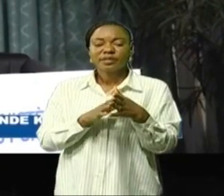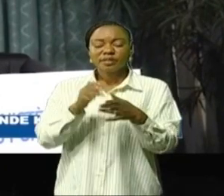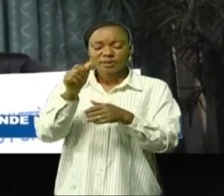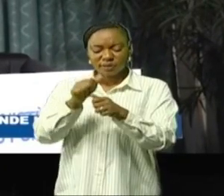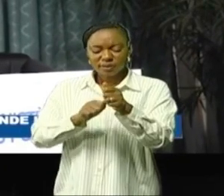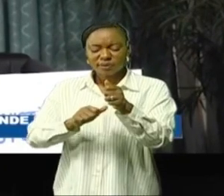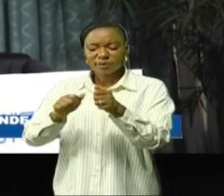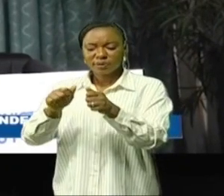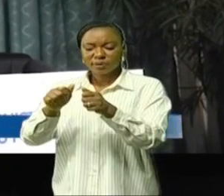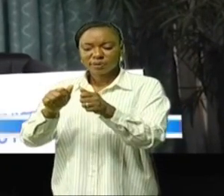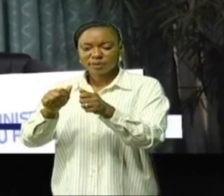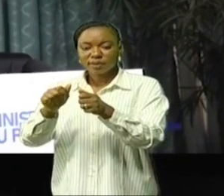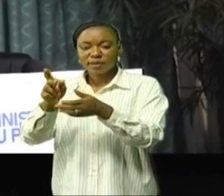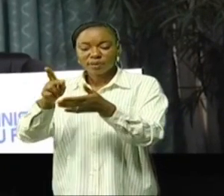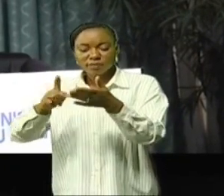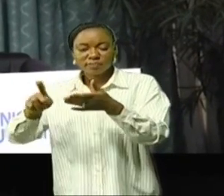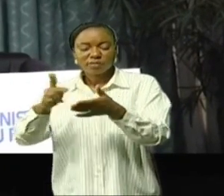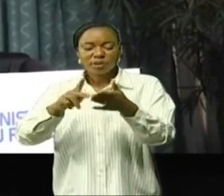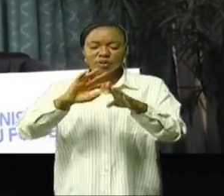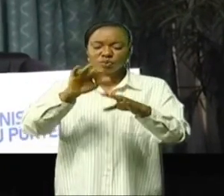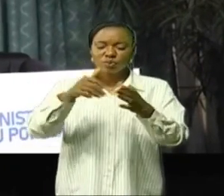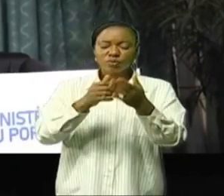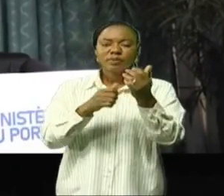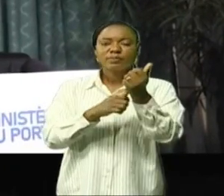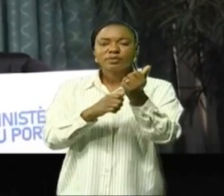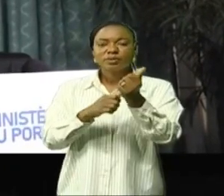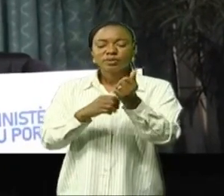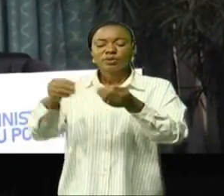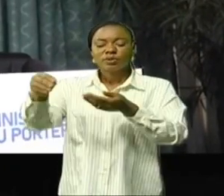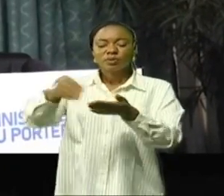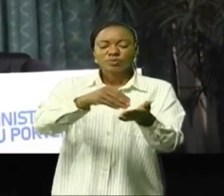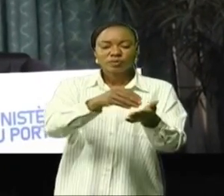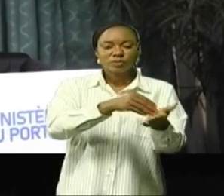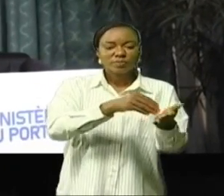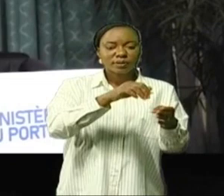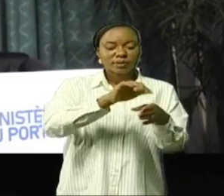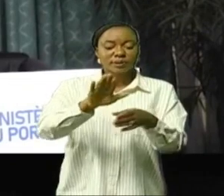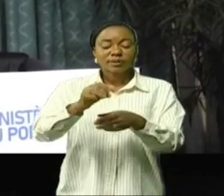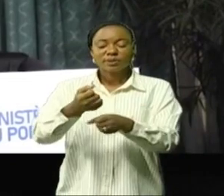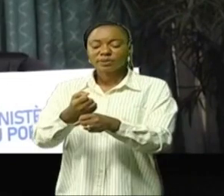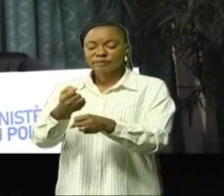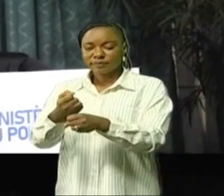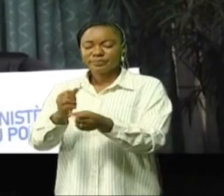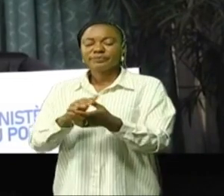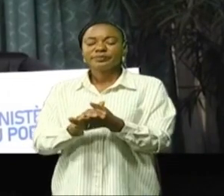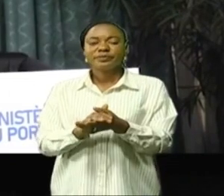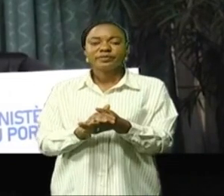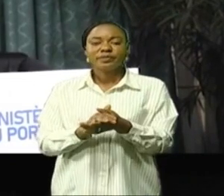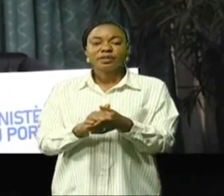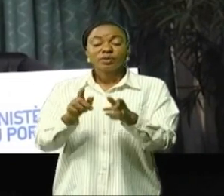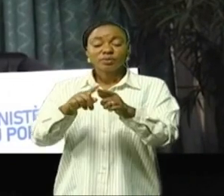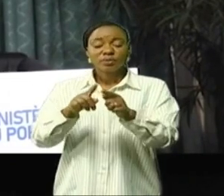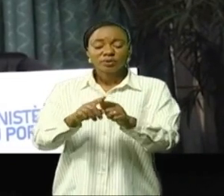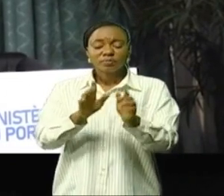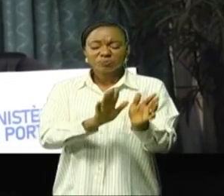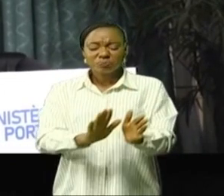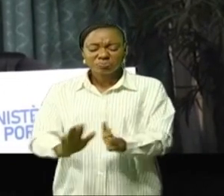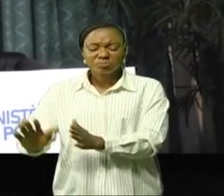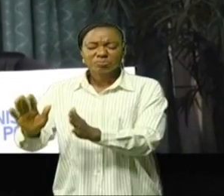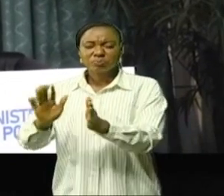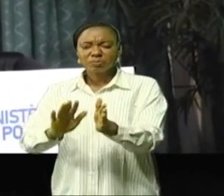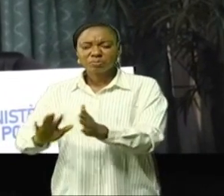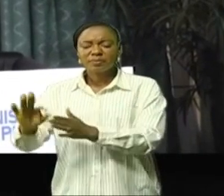et de toutes les personnes qui ont contribué à ce travail à l'assainissement des finances